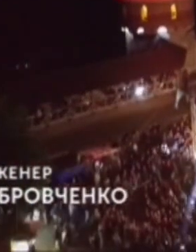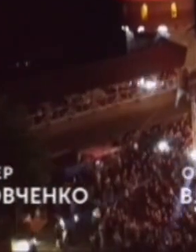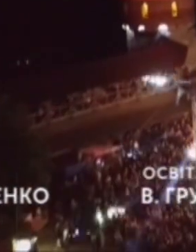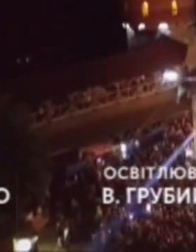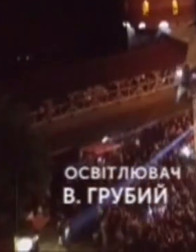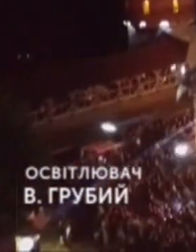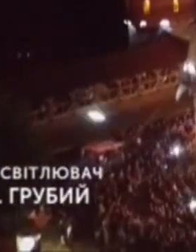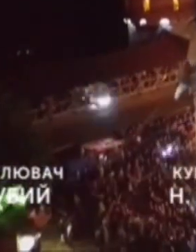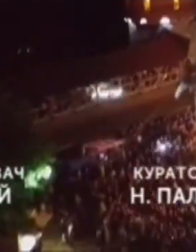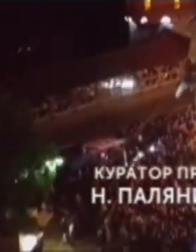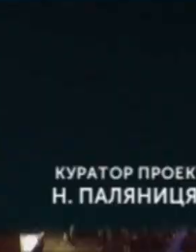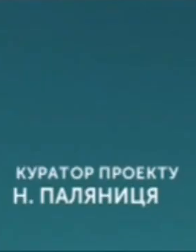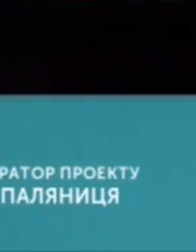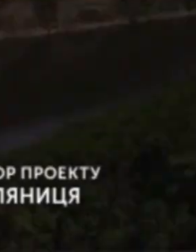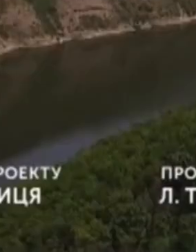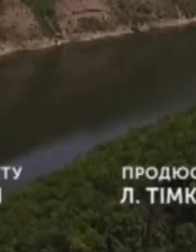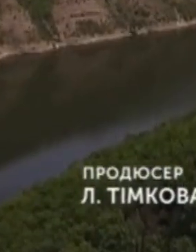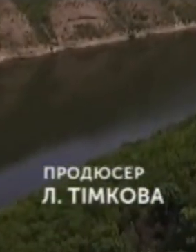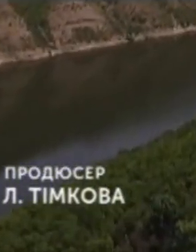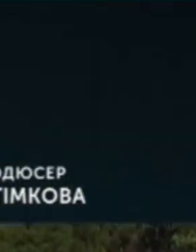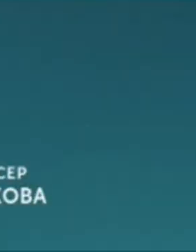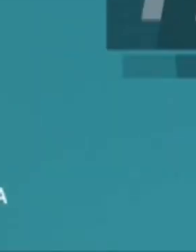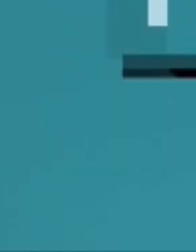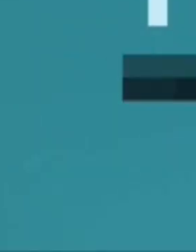Нехай щастить!